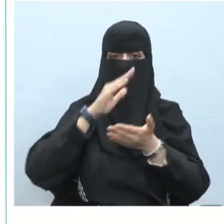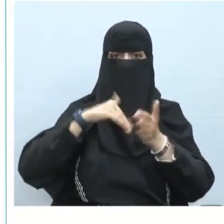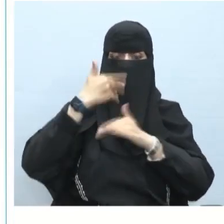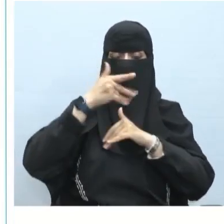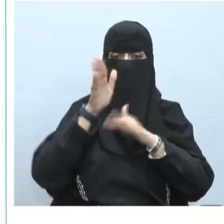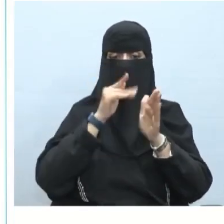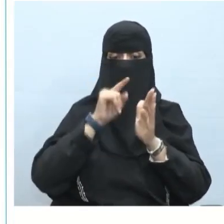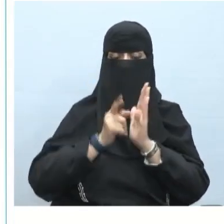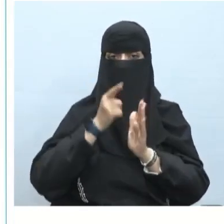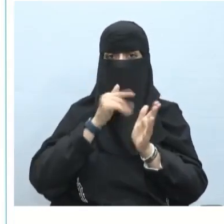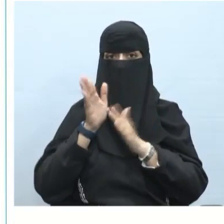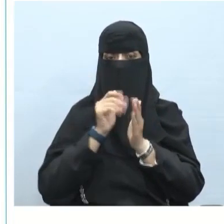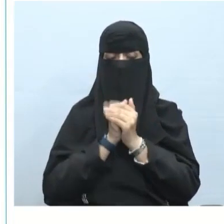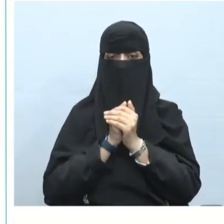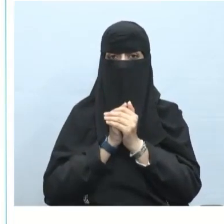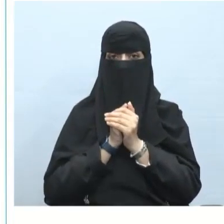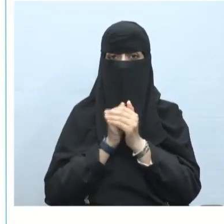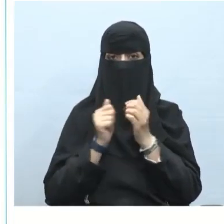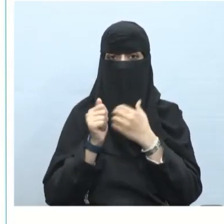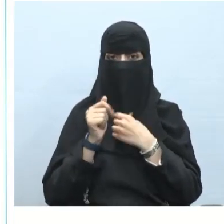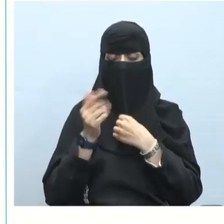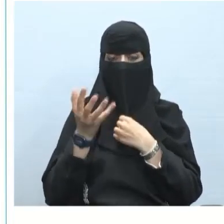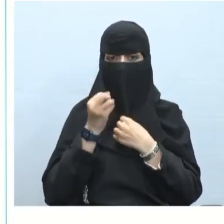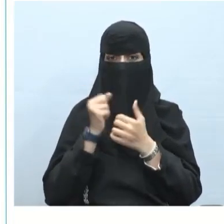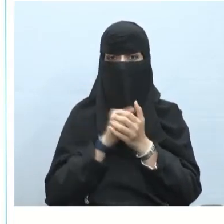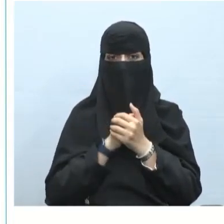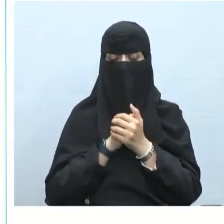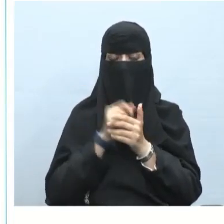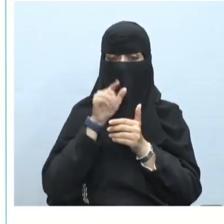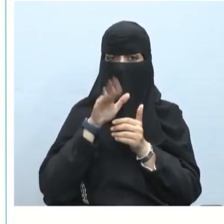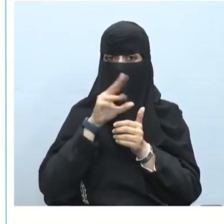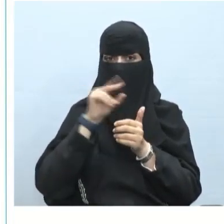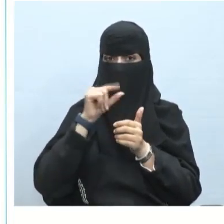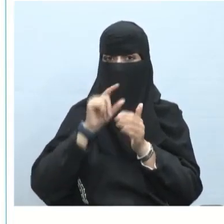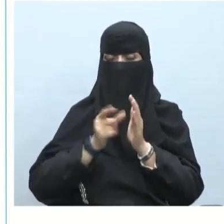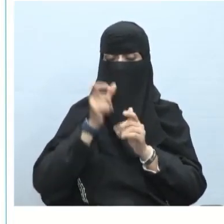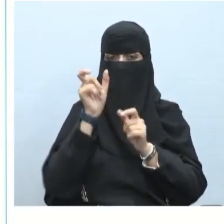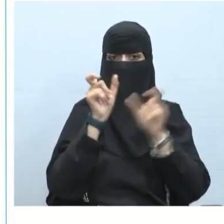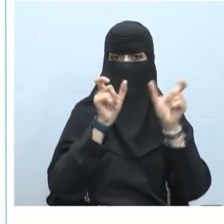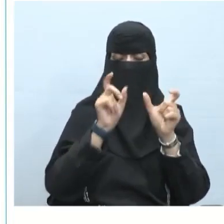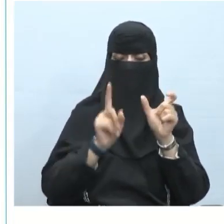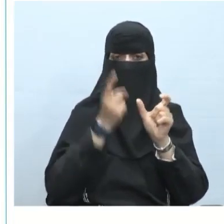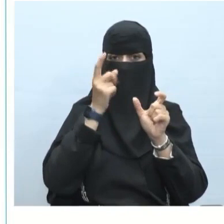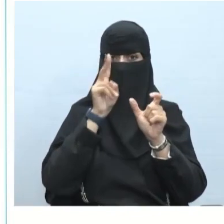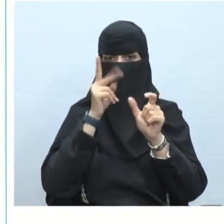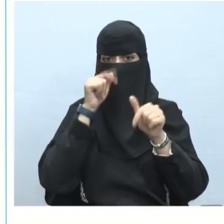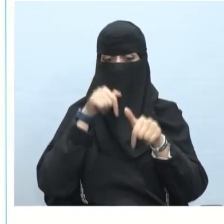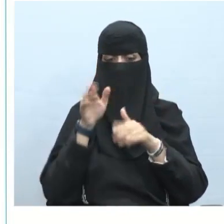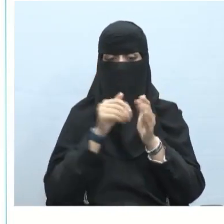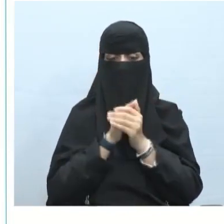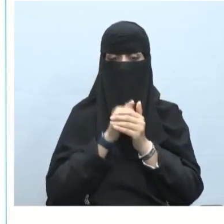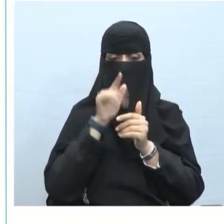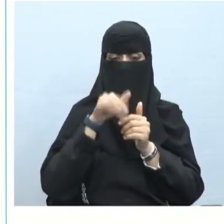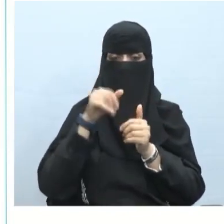الكلمة الأولى وهي المعطوف عليه تأخذ تكون نفس الكلمة الثانية أيضا منصوبة